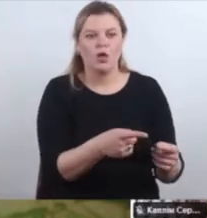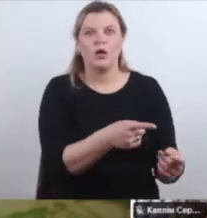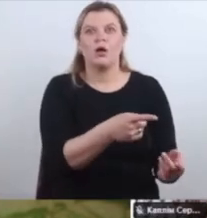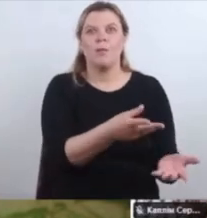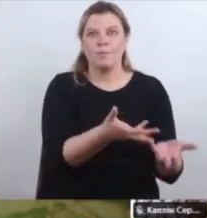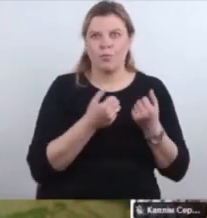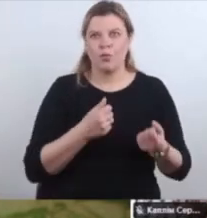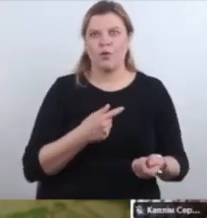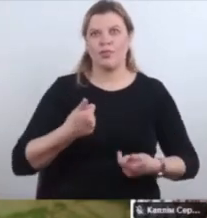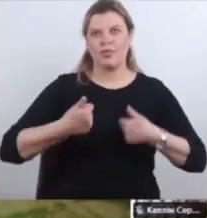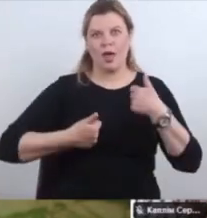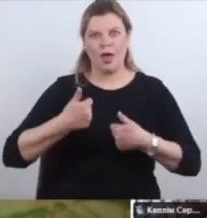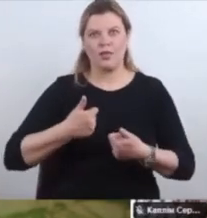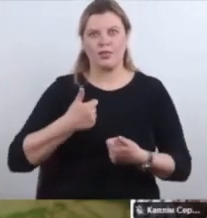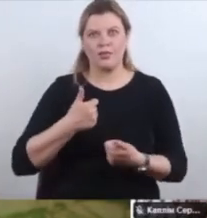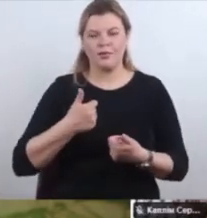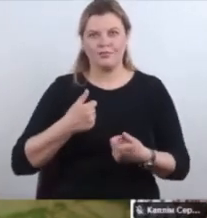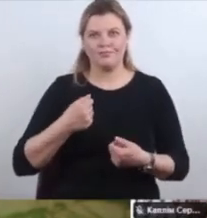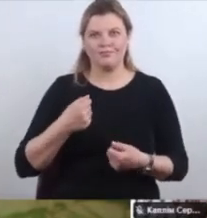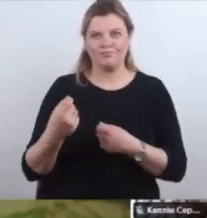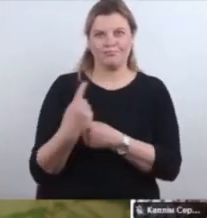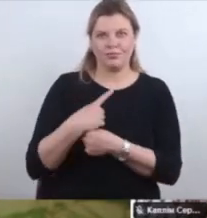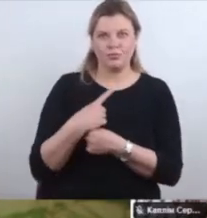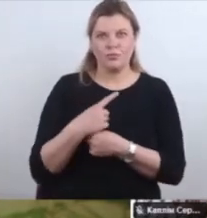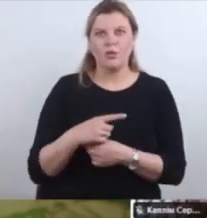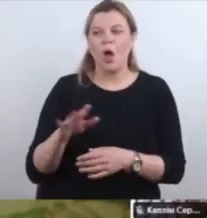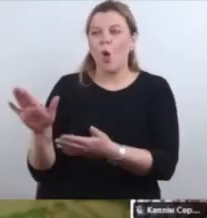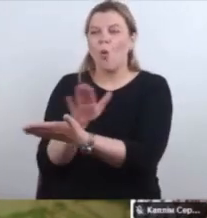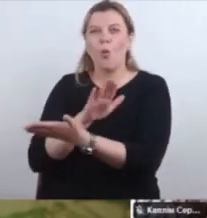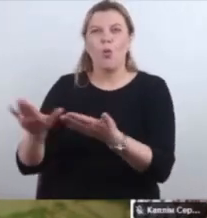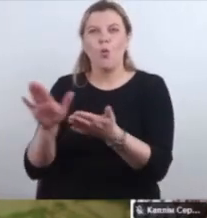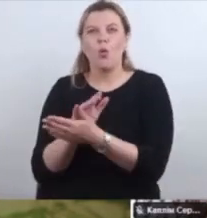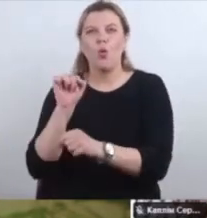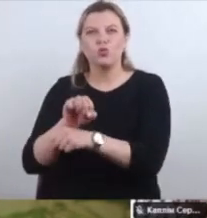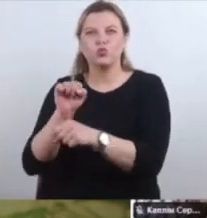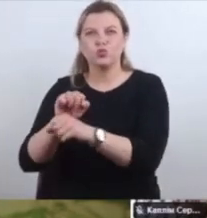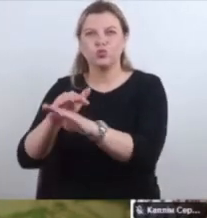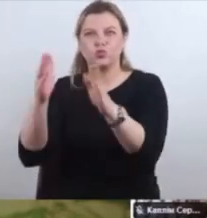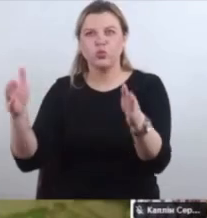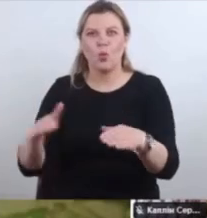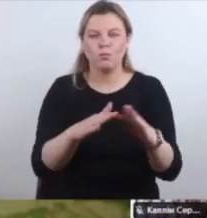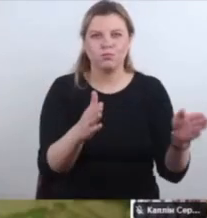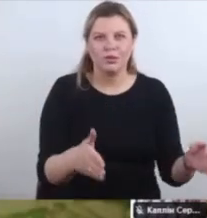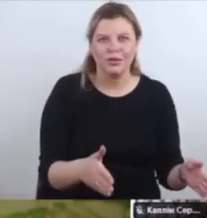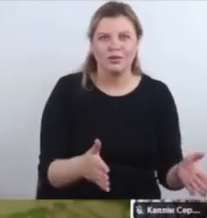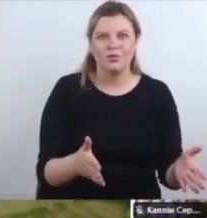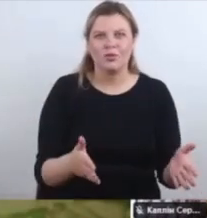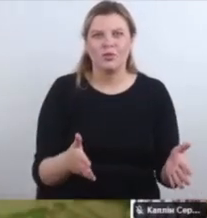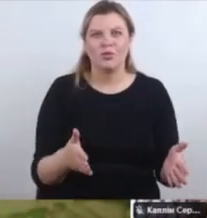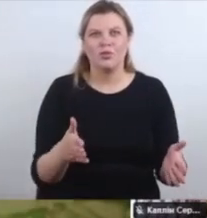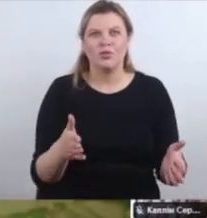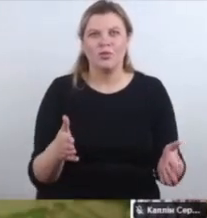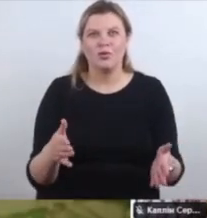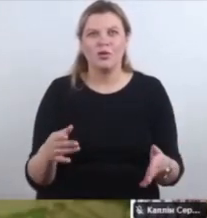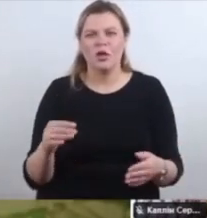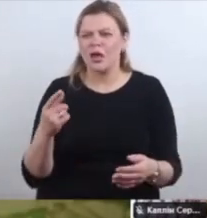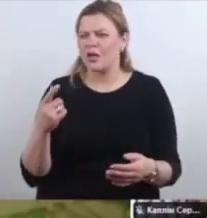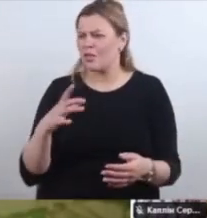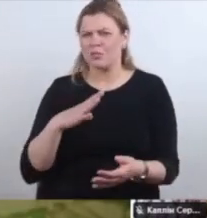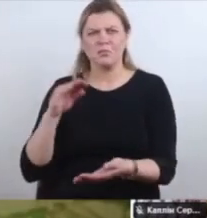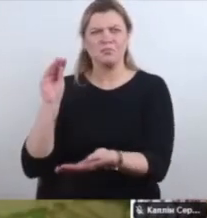прибирання зупинок та під бортом. Десь сіксом, як писали журналісти, ікс-10.